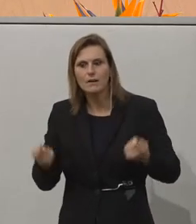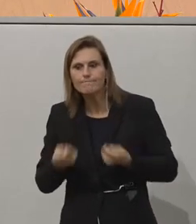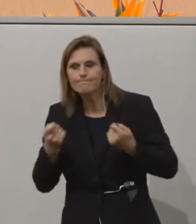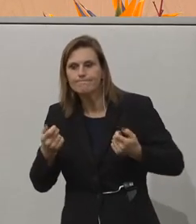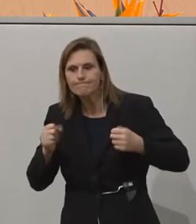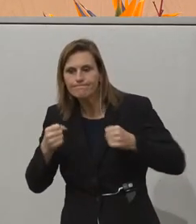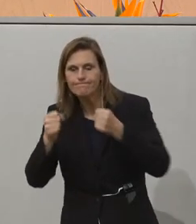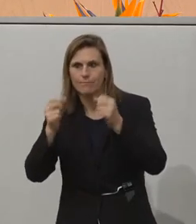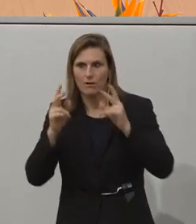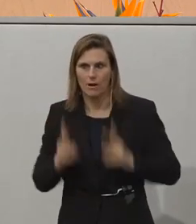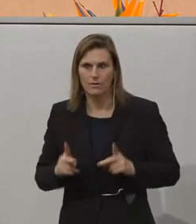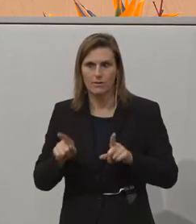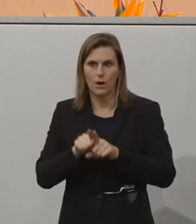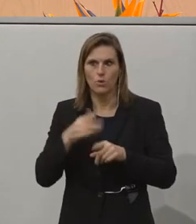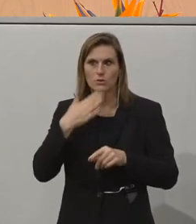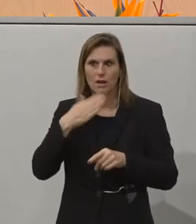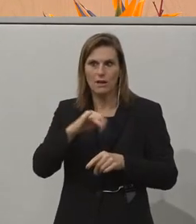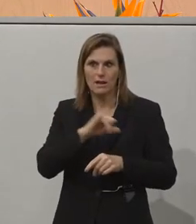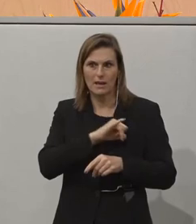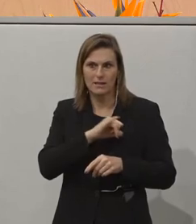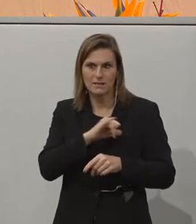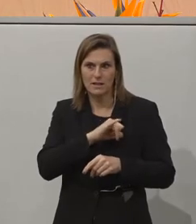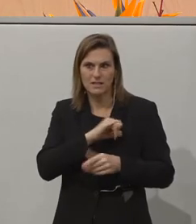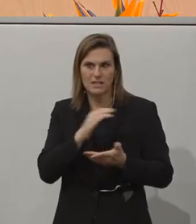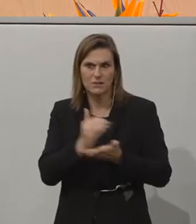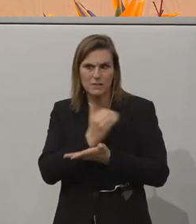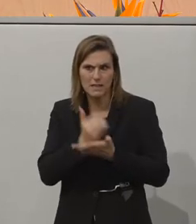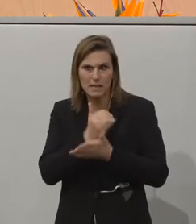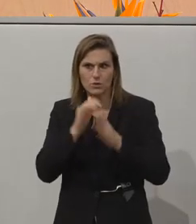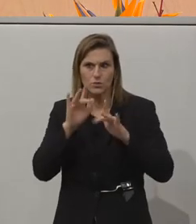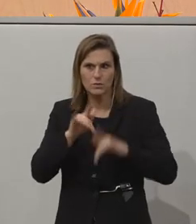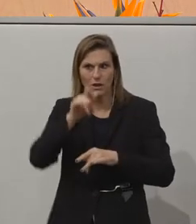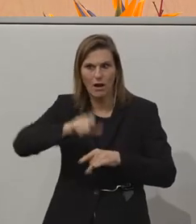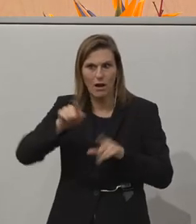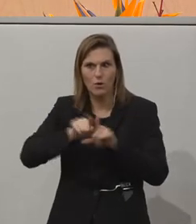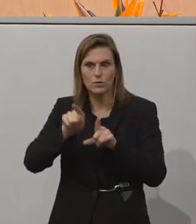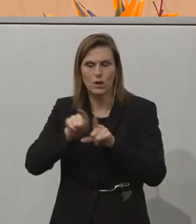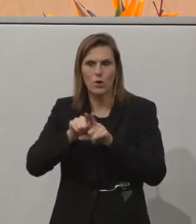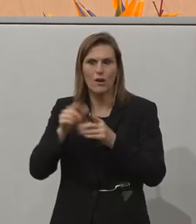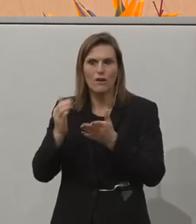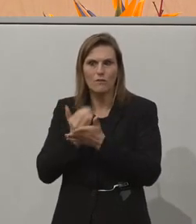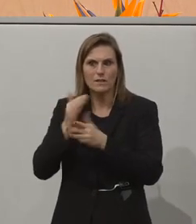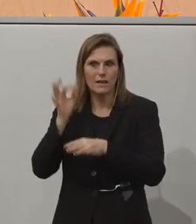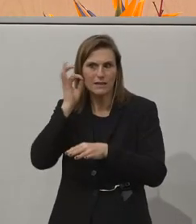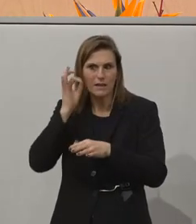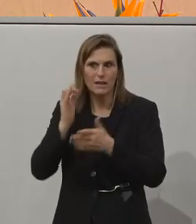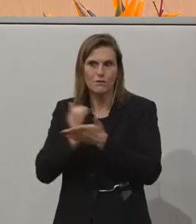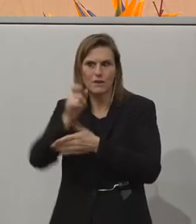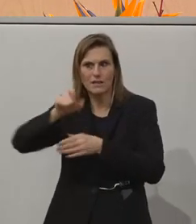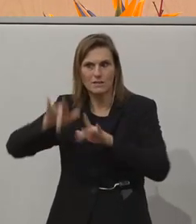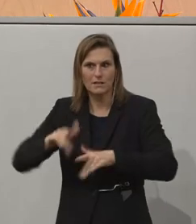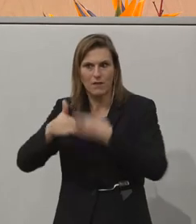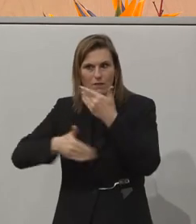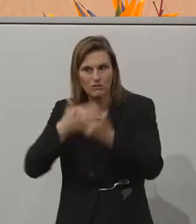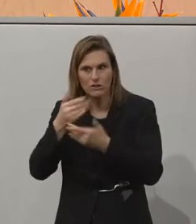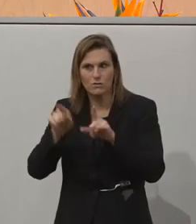Interessenvertretungen, an die Expertinnen, an die Experten, an die Vertreter der Wirtschaft und natürlich an das Hohe Haus hier,